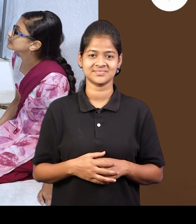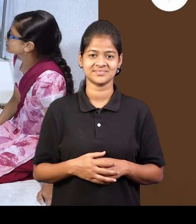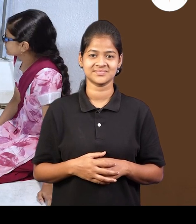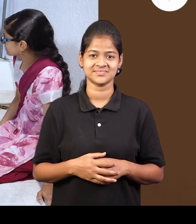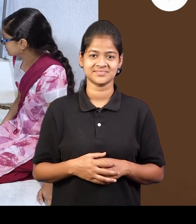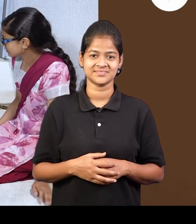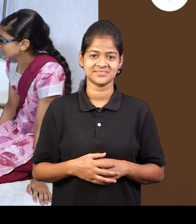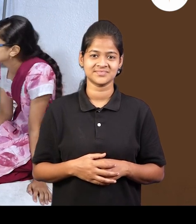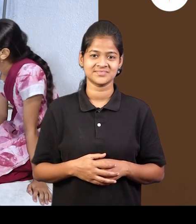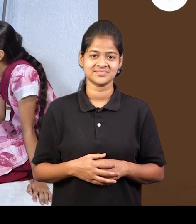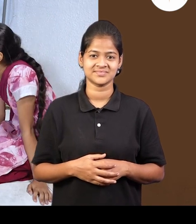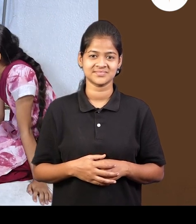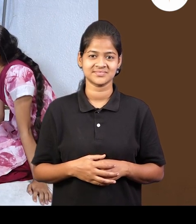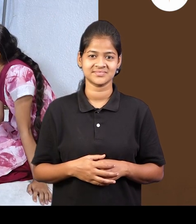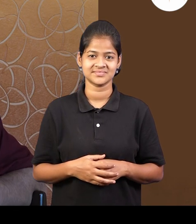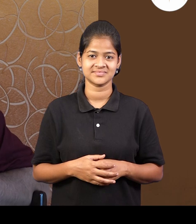हेगे रे